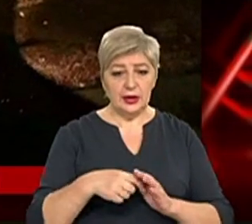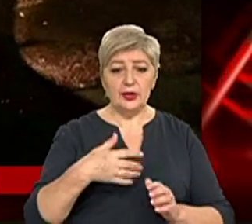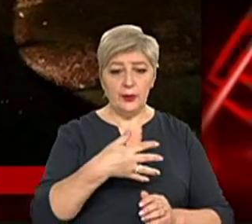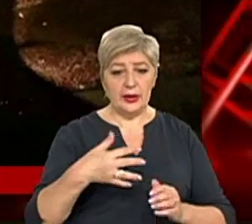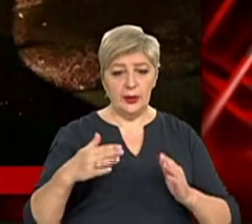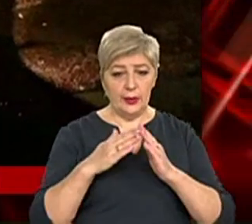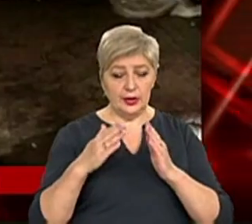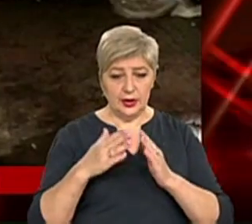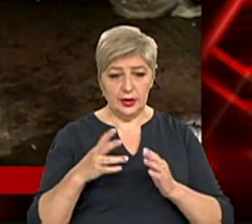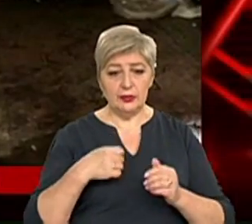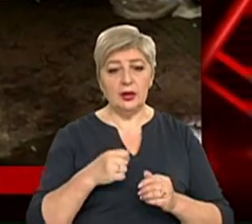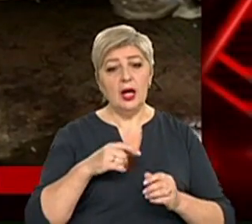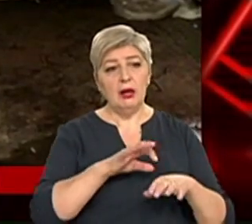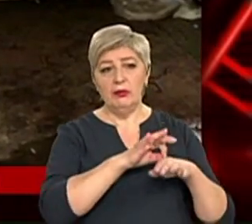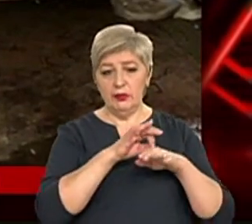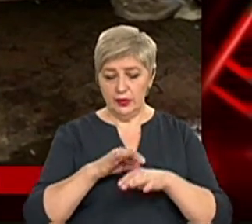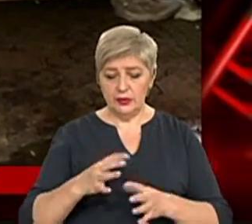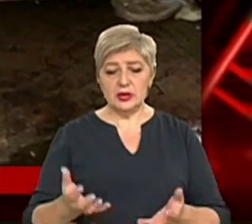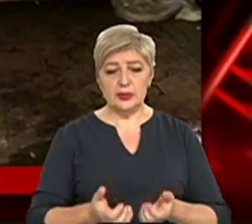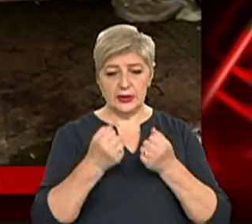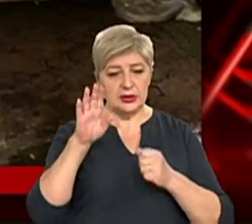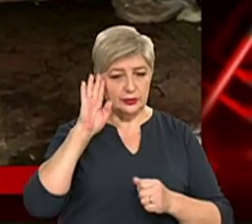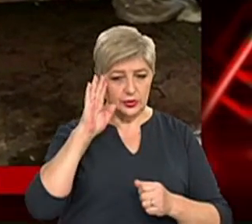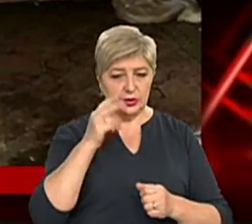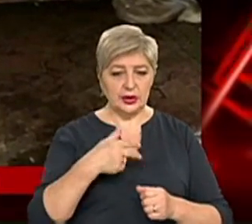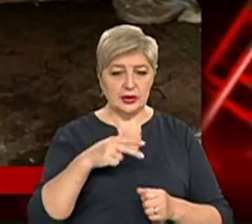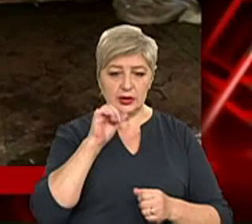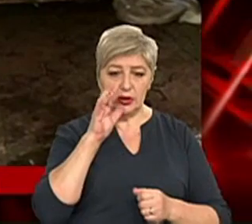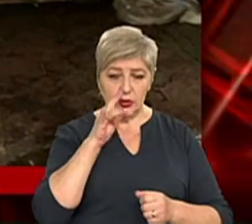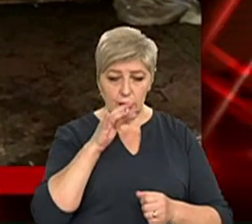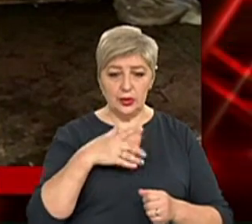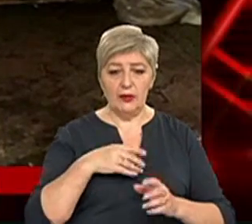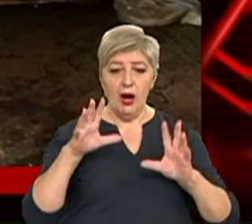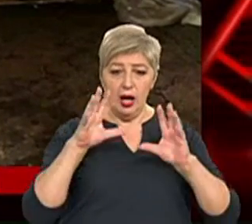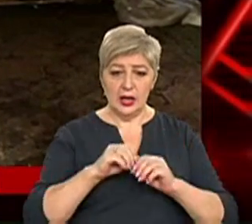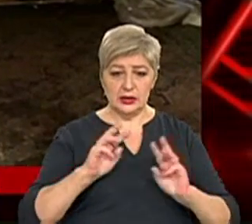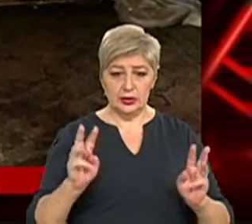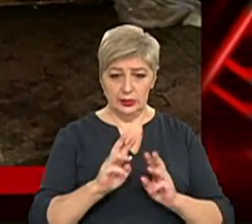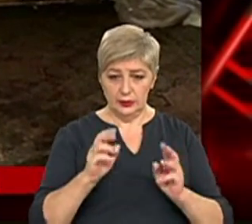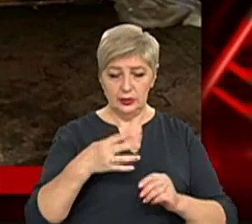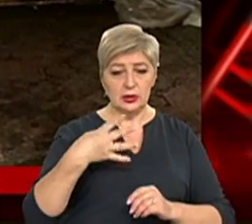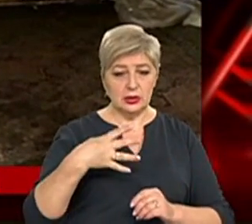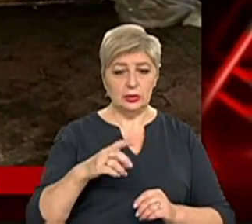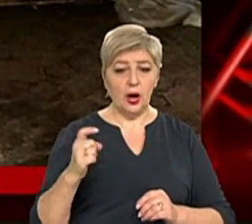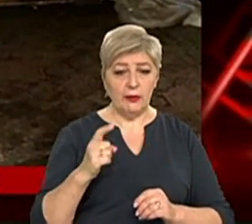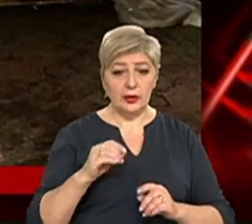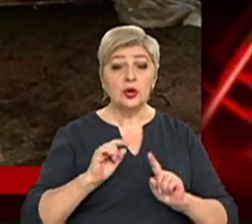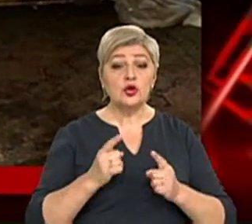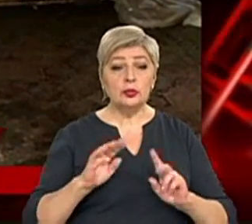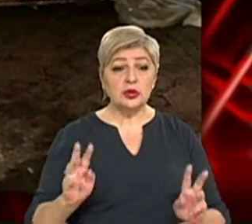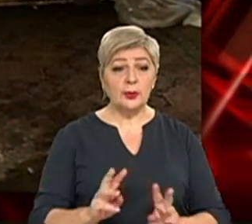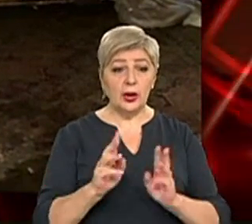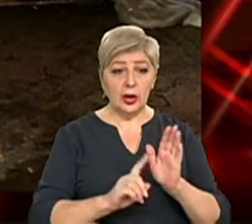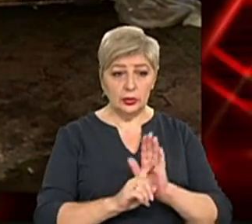оселів рятували чоловіка 30 років. Його забрала швидка. Гасили вогонь 40 хвилин. Чому спалахнуло, встановлює